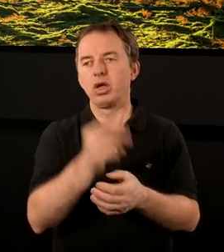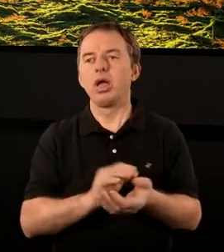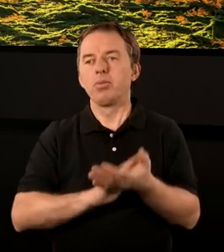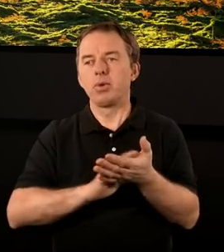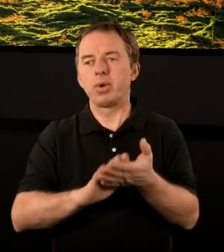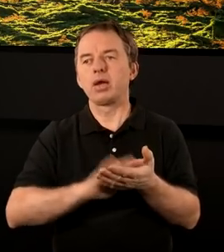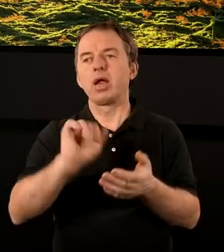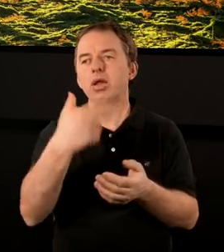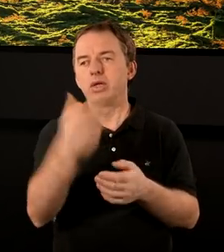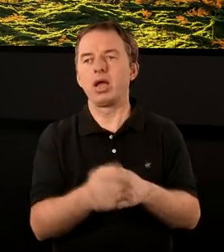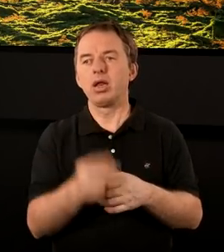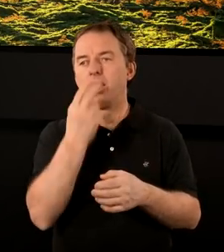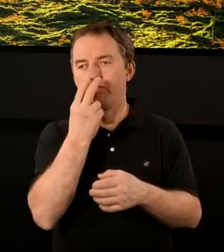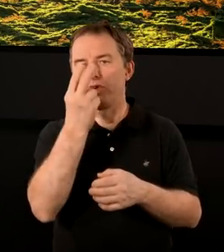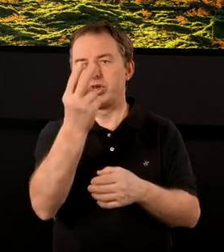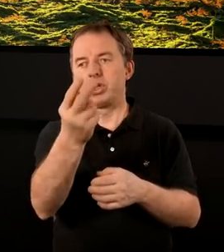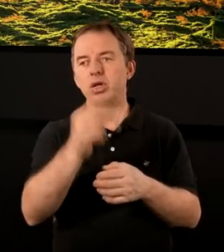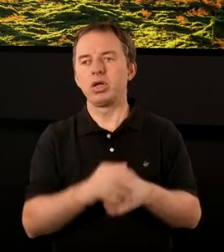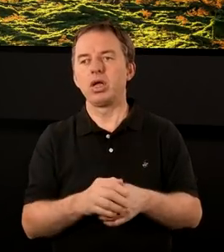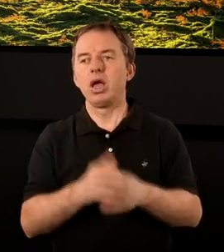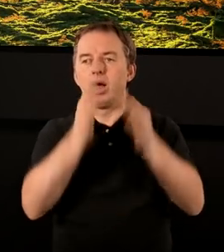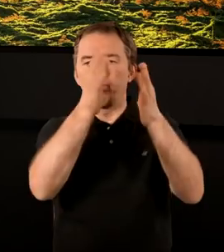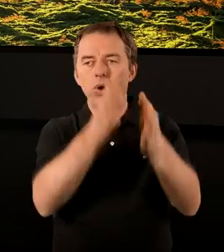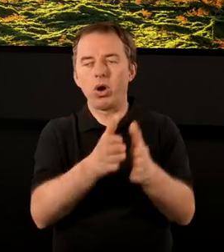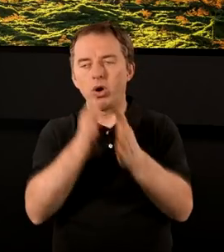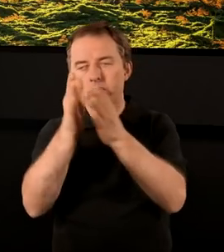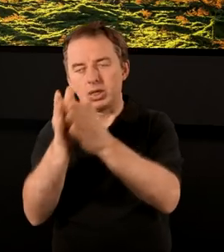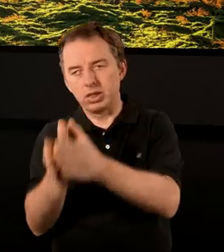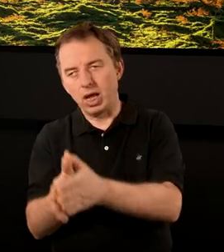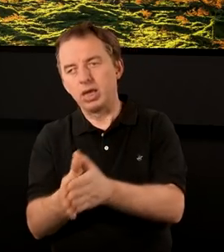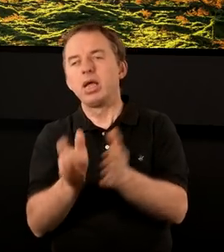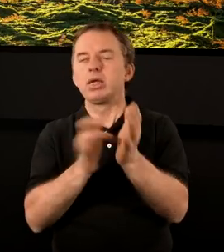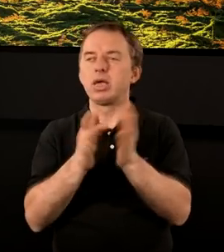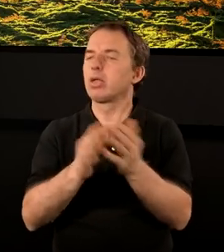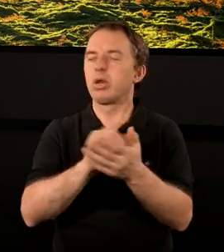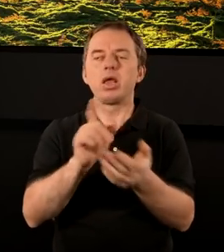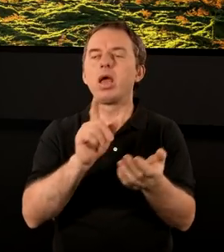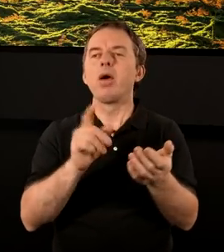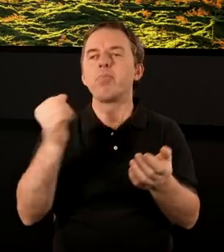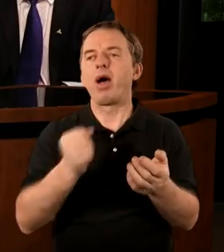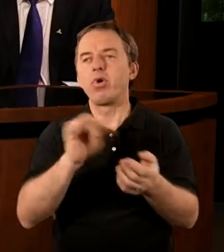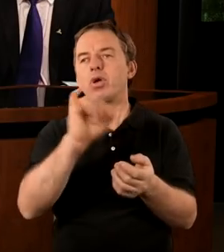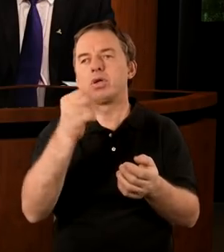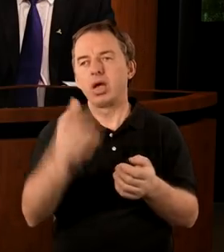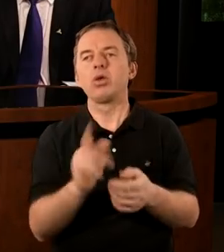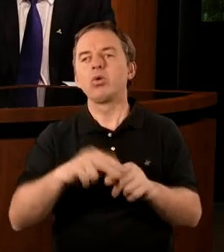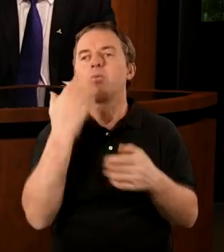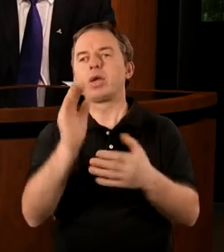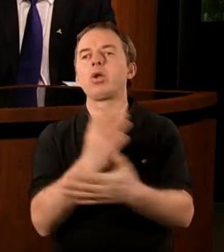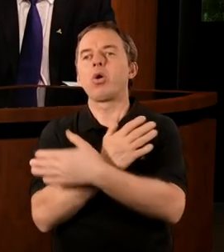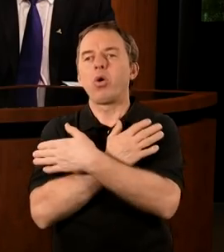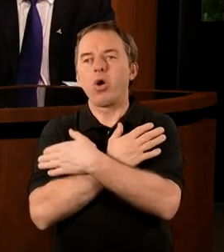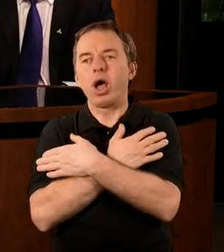Przepraszam, Jan, bo też widzi postać Jezusa Chrystusa, tego, którego tak bardzo